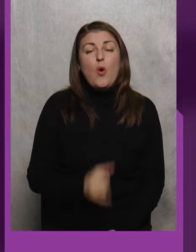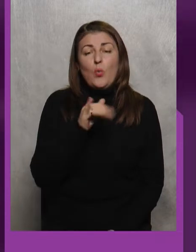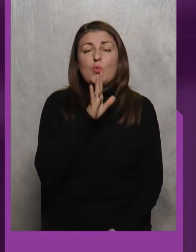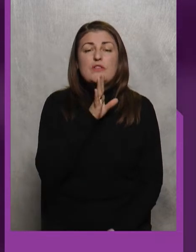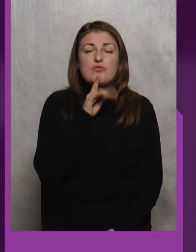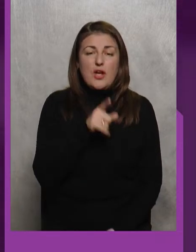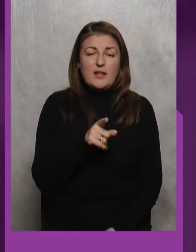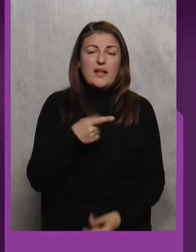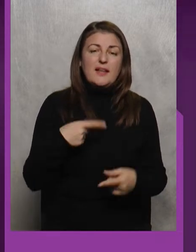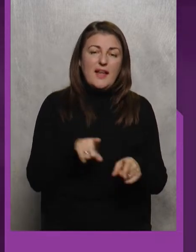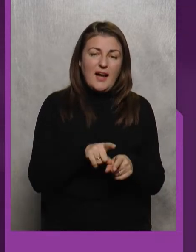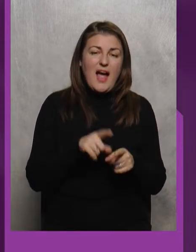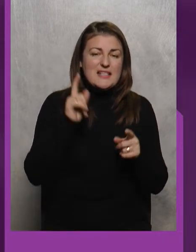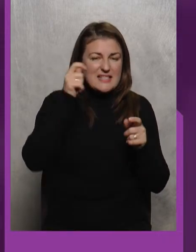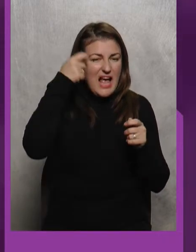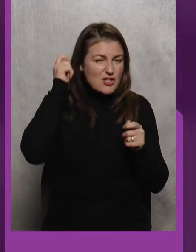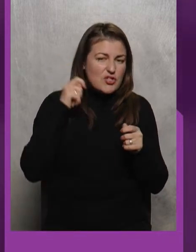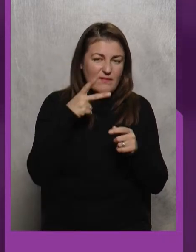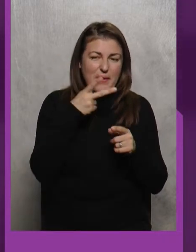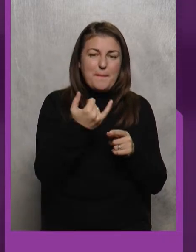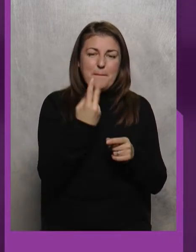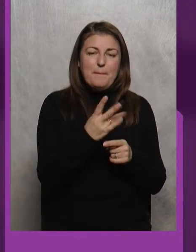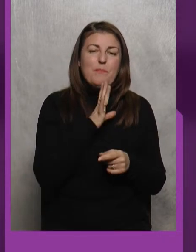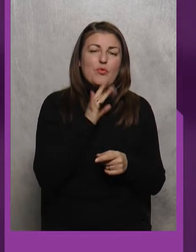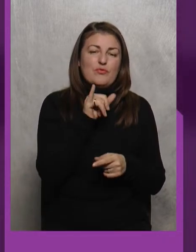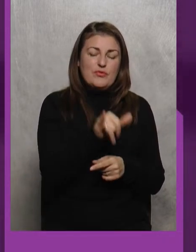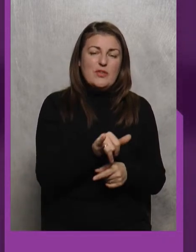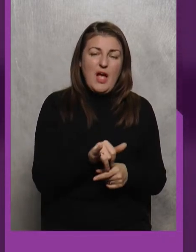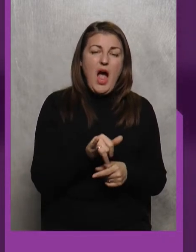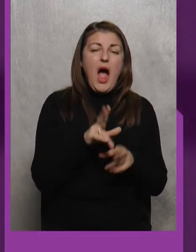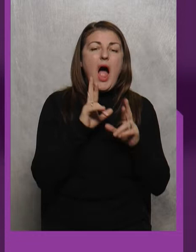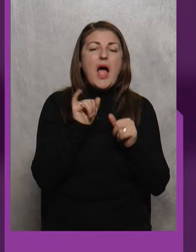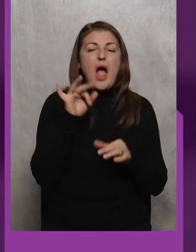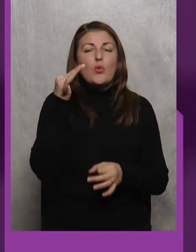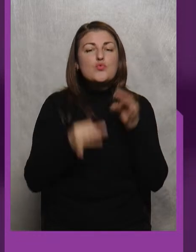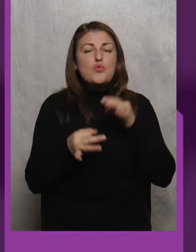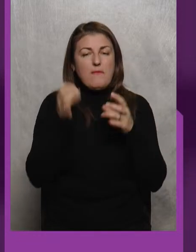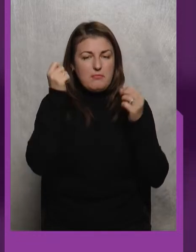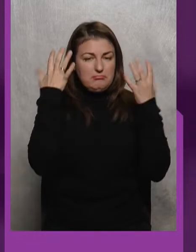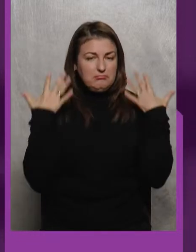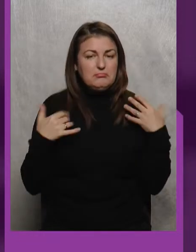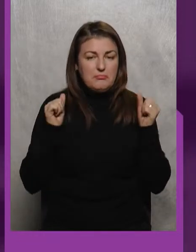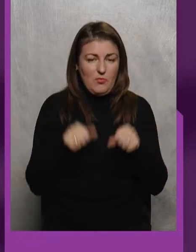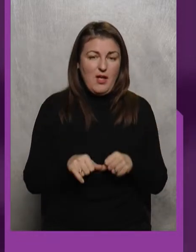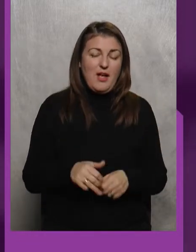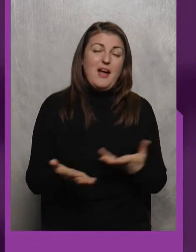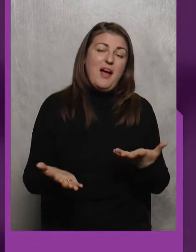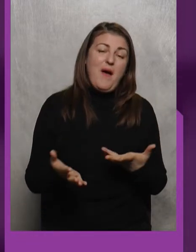дівчат Така зачиска Як бачите А от як у судді Чи можна з такою зачискою?